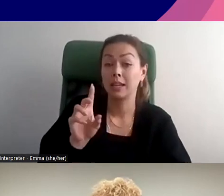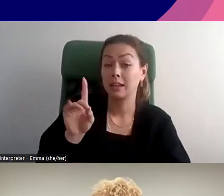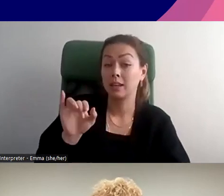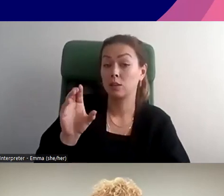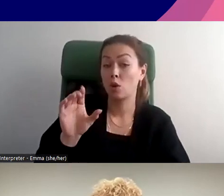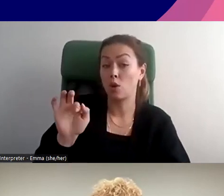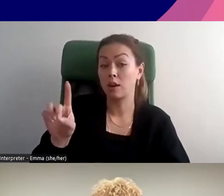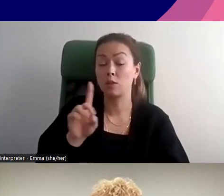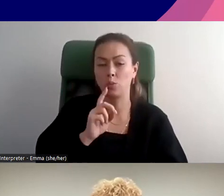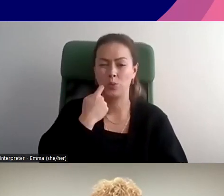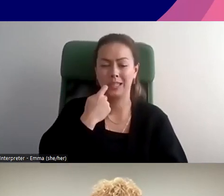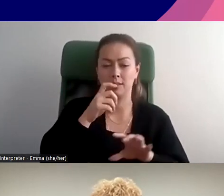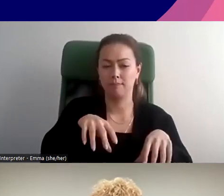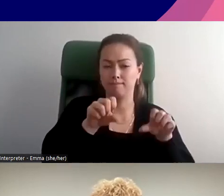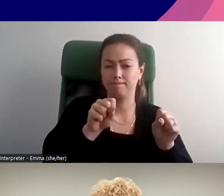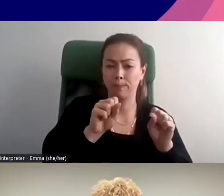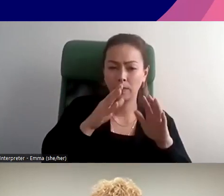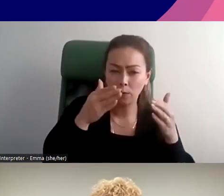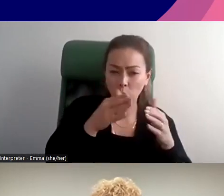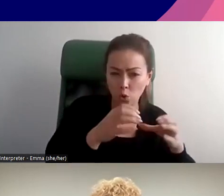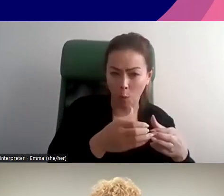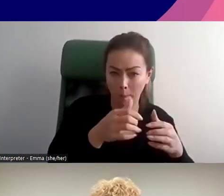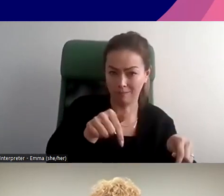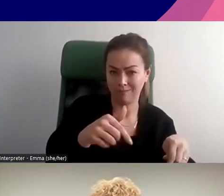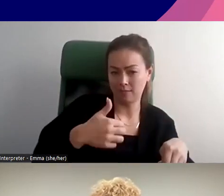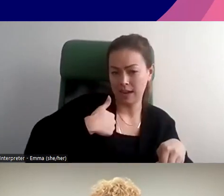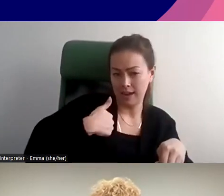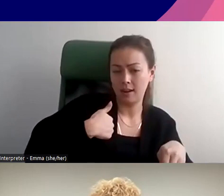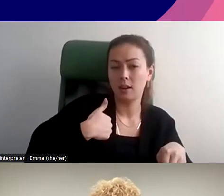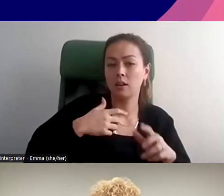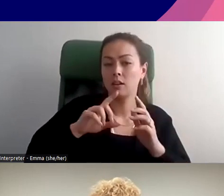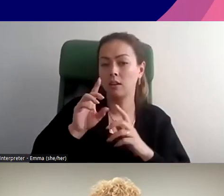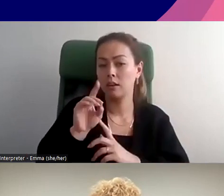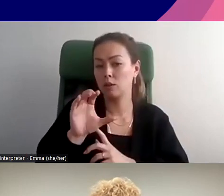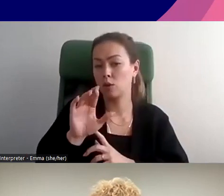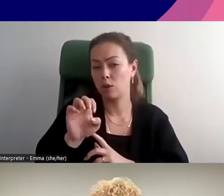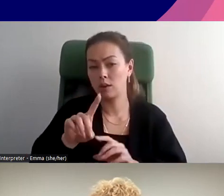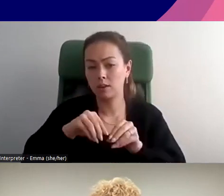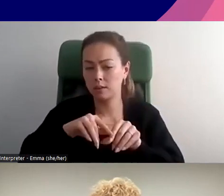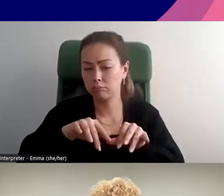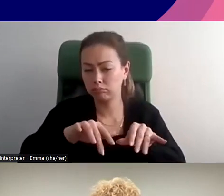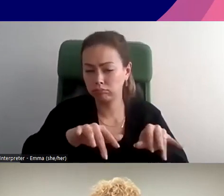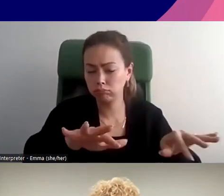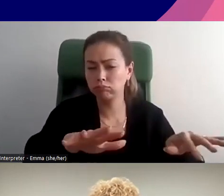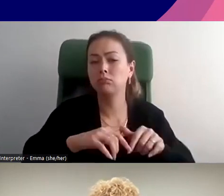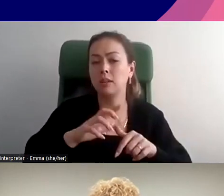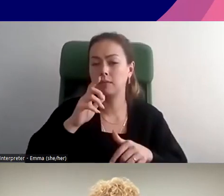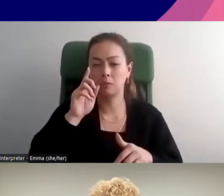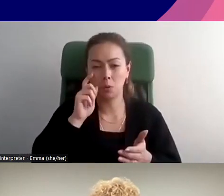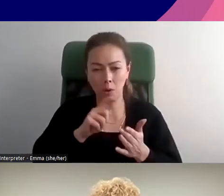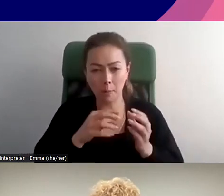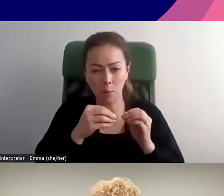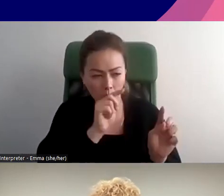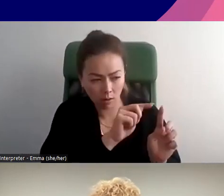Discordance, nous venons tout juste de commencer des groupes de discussion au Canada et ça commence à émerger. Alors, j'en entends parler dans les groupes de discussion